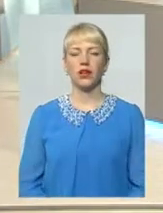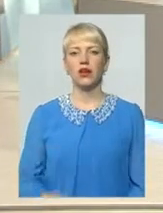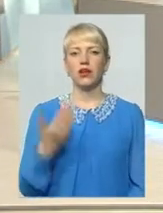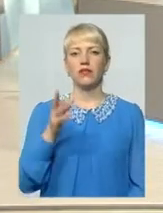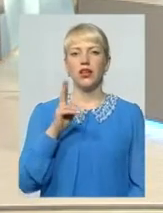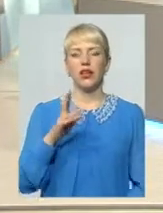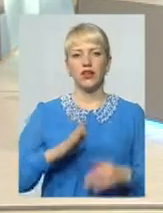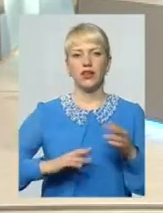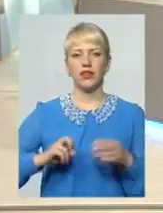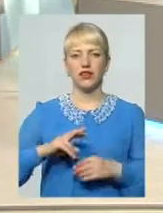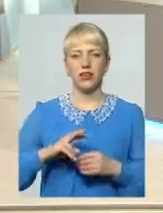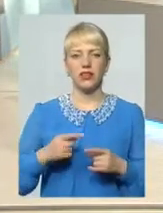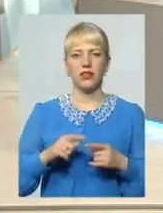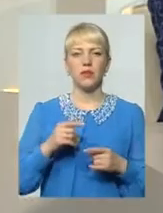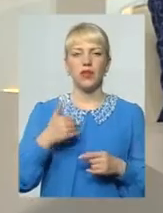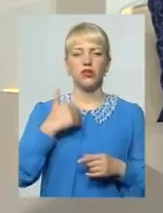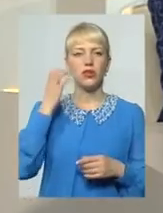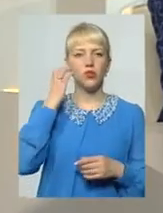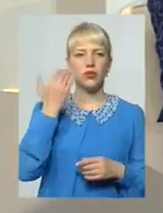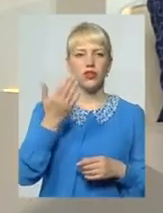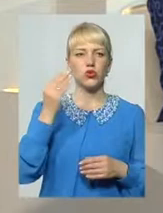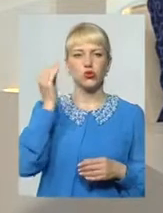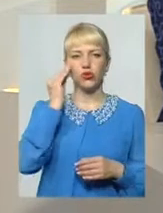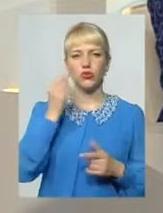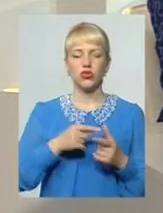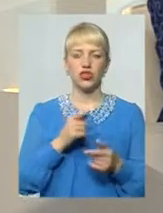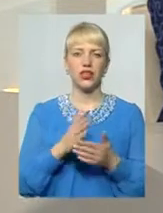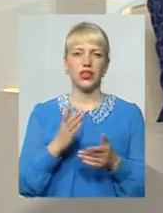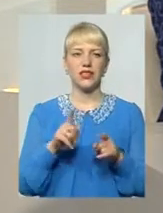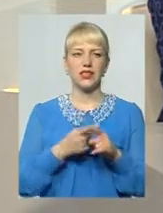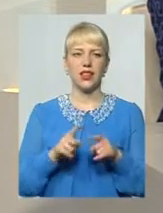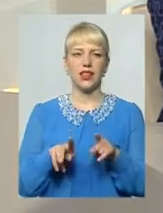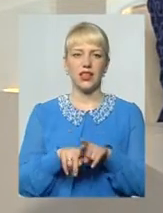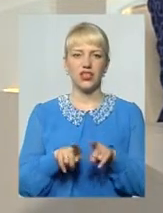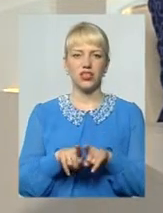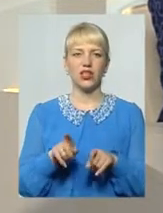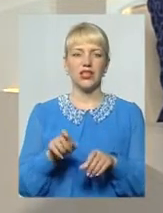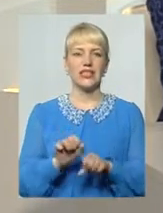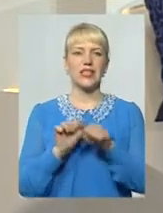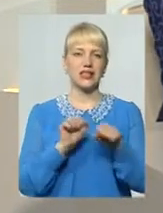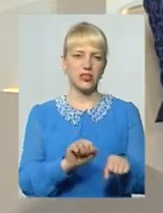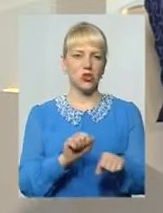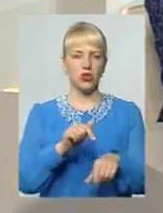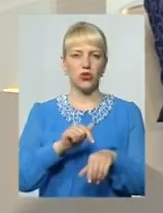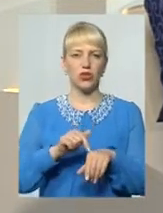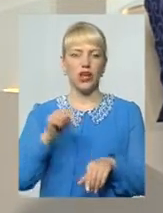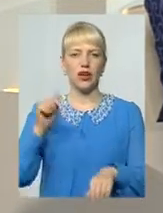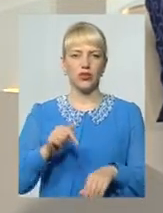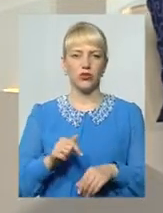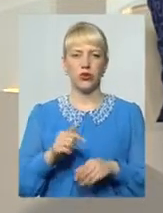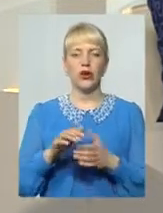фахівець, хотілося б почути вашу думку Чи не є це теж своєрідним захисною реакцією